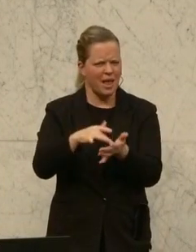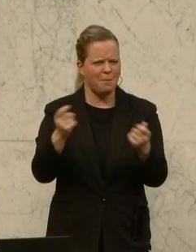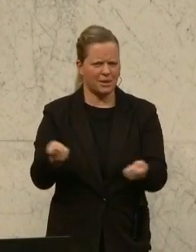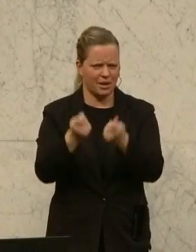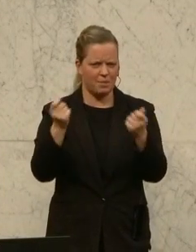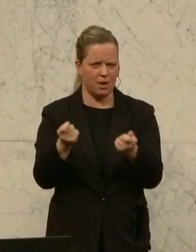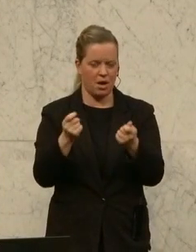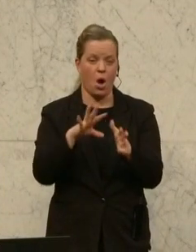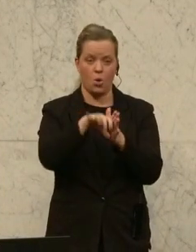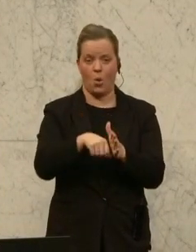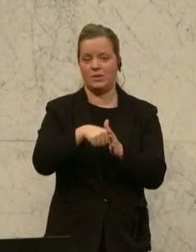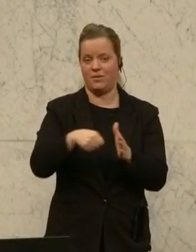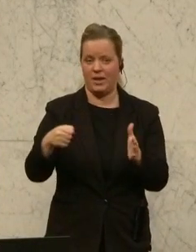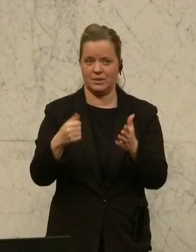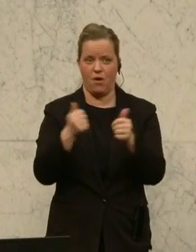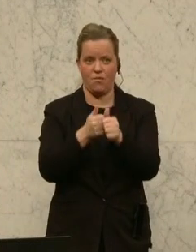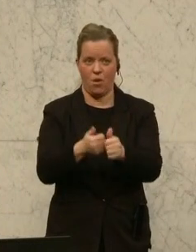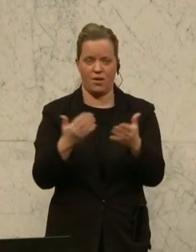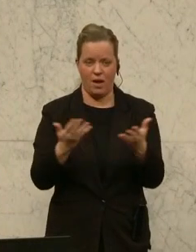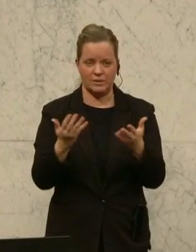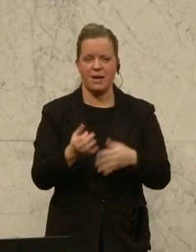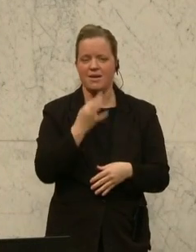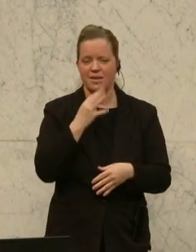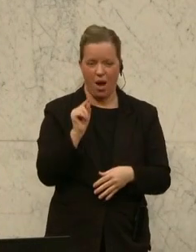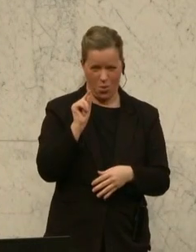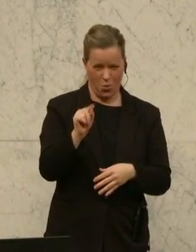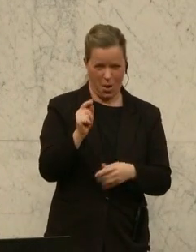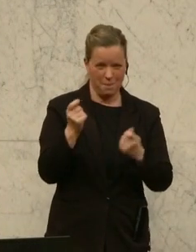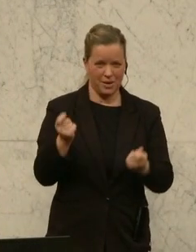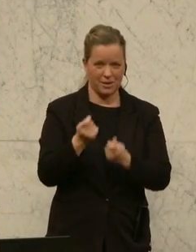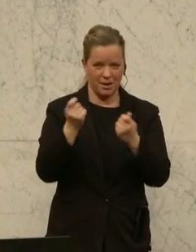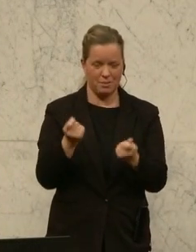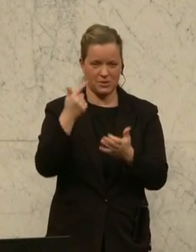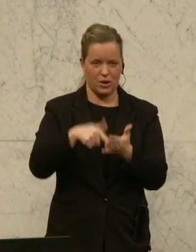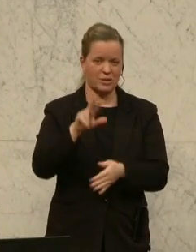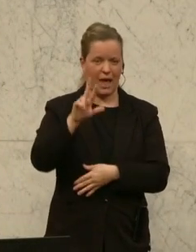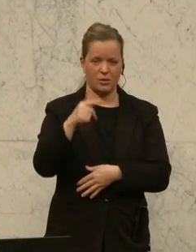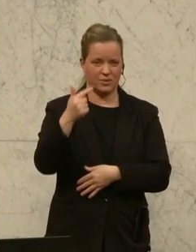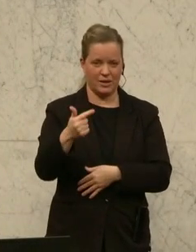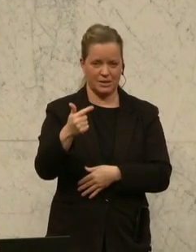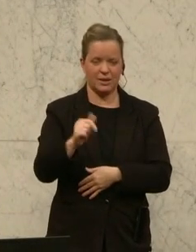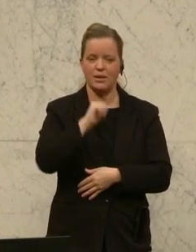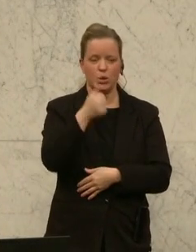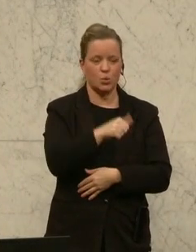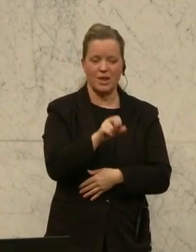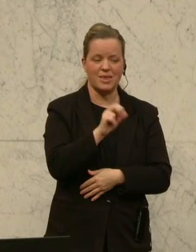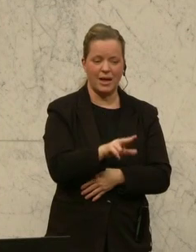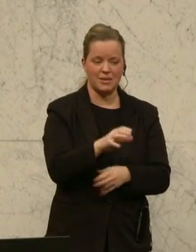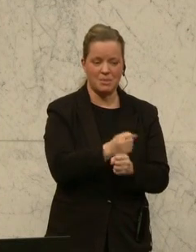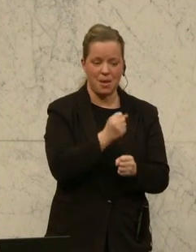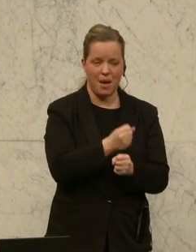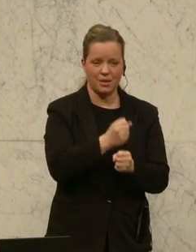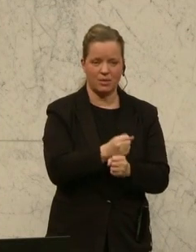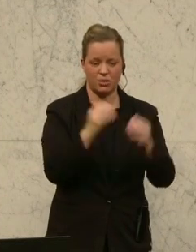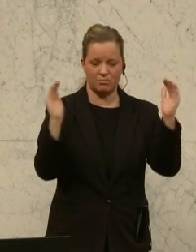Die Konsequenz daraus ist das, dass genau der Betrieb 2023 nicht mehr mit 113 Arbeitern weiter alt, sondern